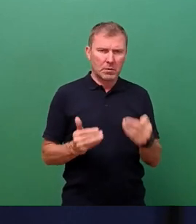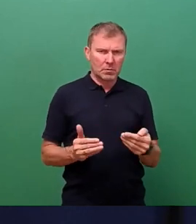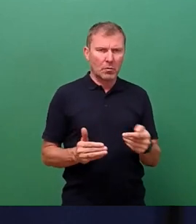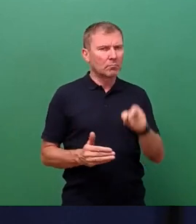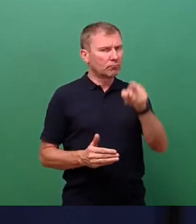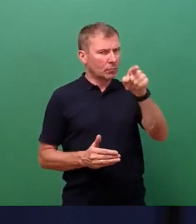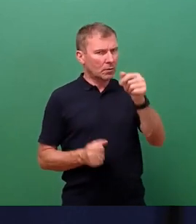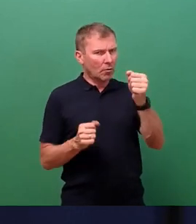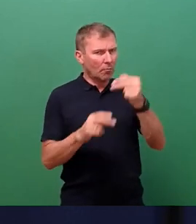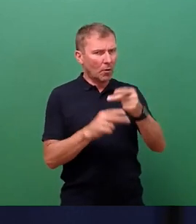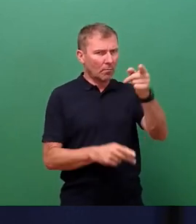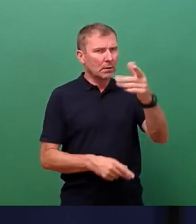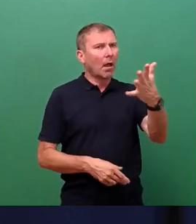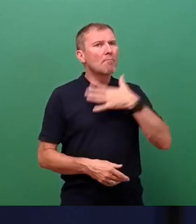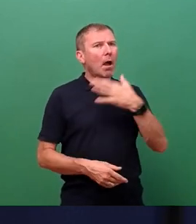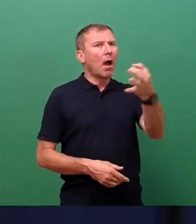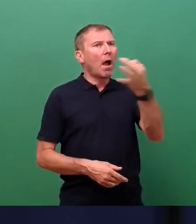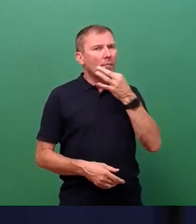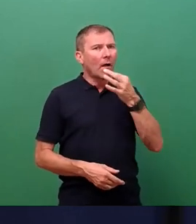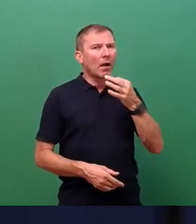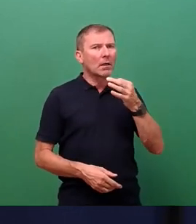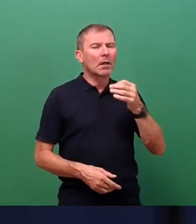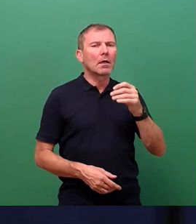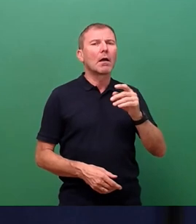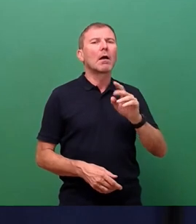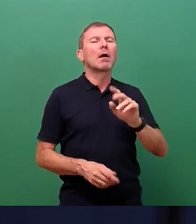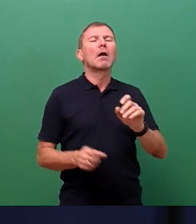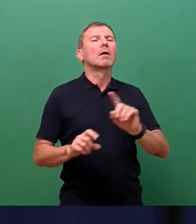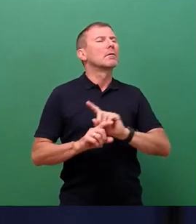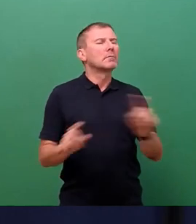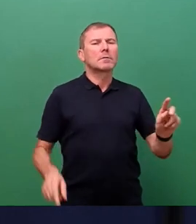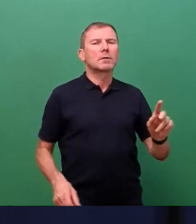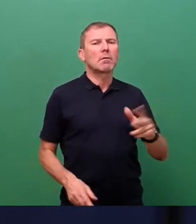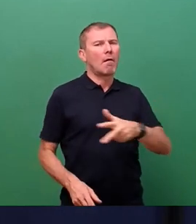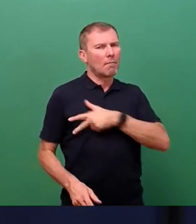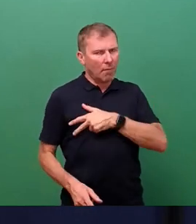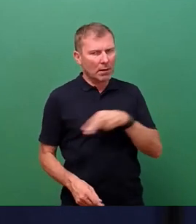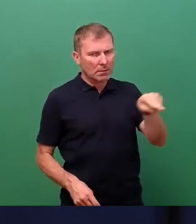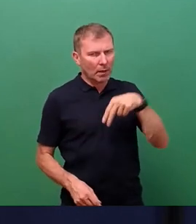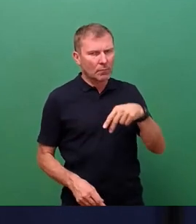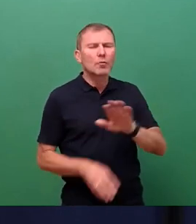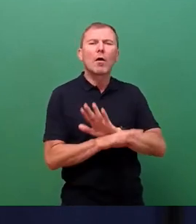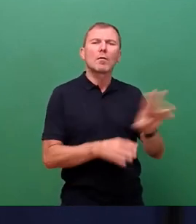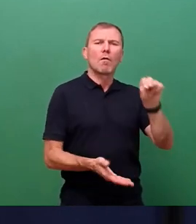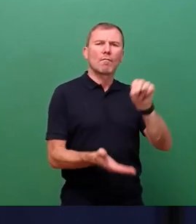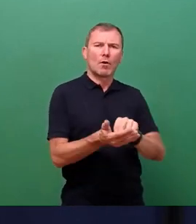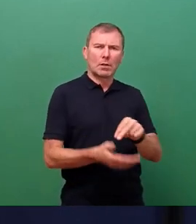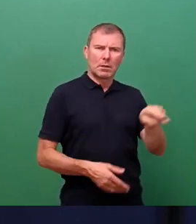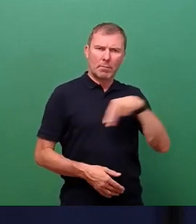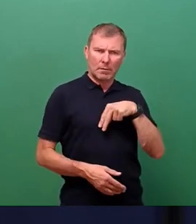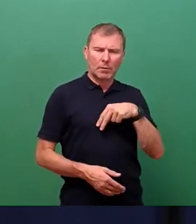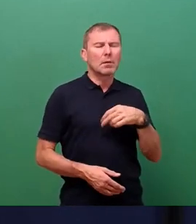meine Anfrage nicht wahrheitsgemäß, weil unvollständig beantwortet haben. Ich frage Sie also, in welchem